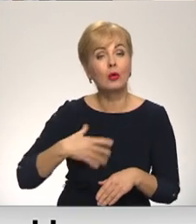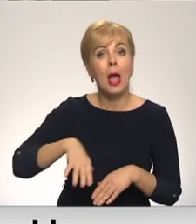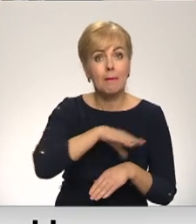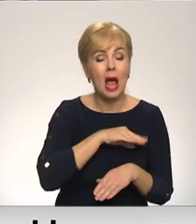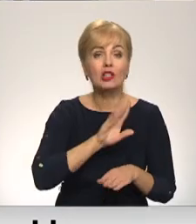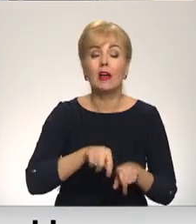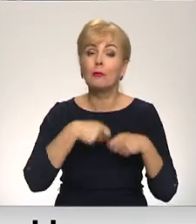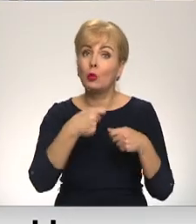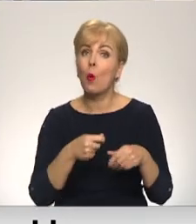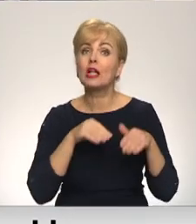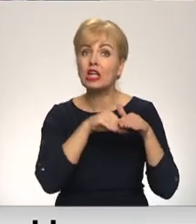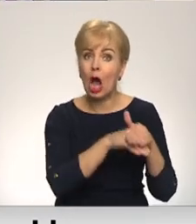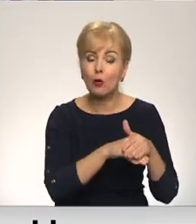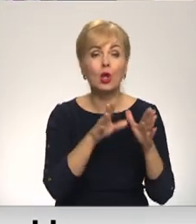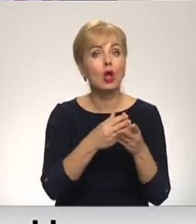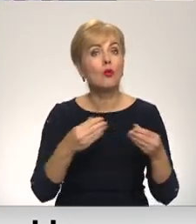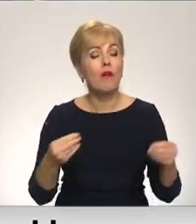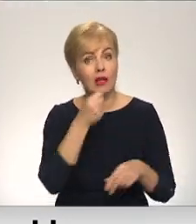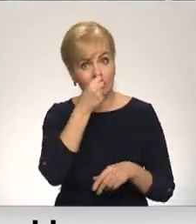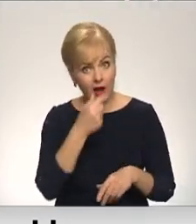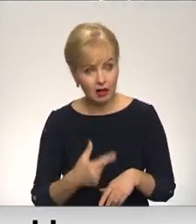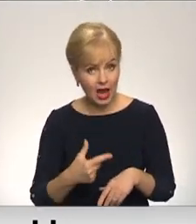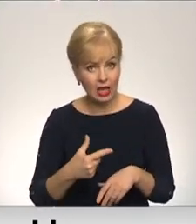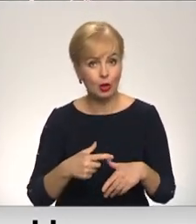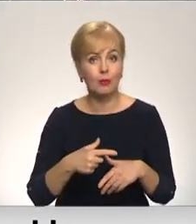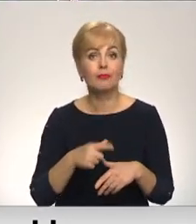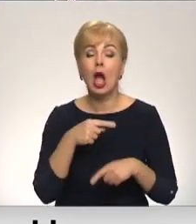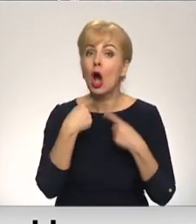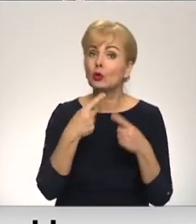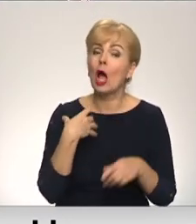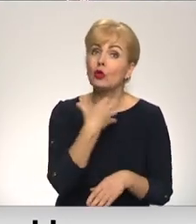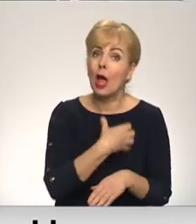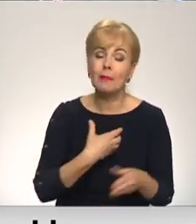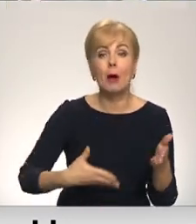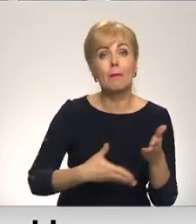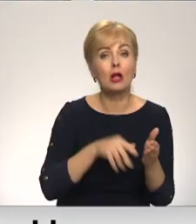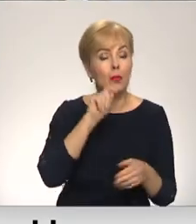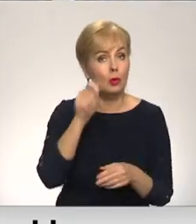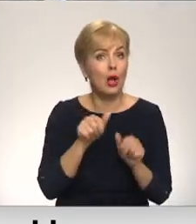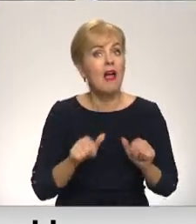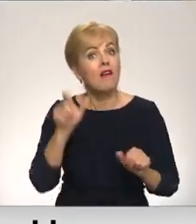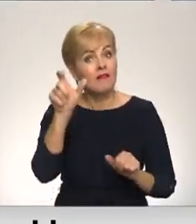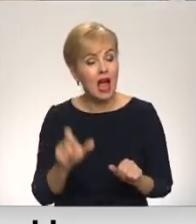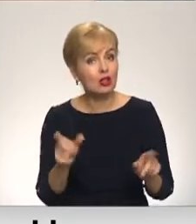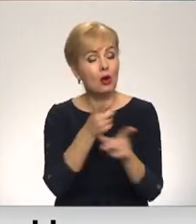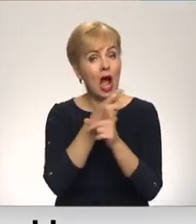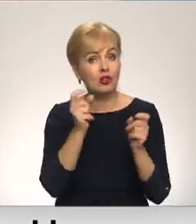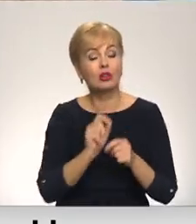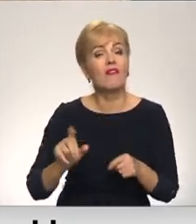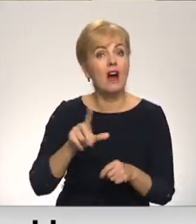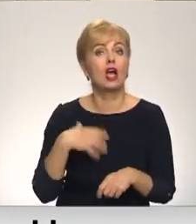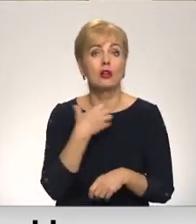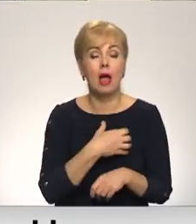varēsim dot savu iegūdījumu, lai novērst traģēdī. Jurnājot par nepieciešamo palīdzību, Ukraiņas vēstnieks atzina, ka visvairāk ir